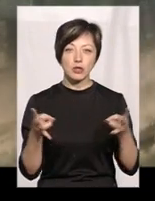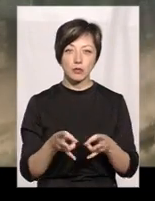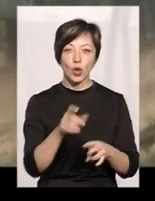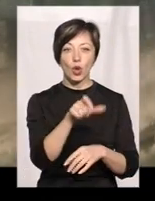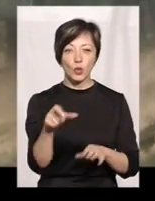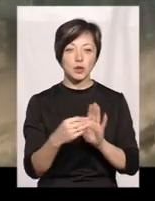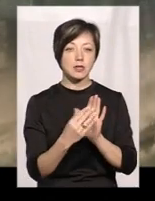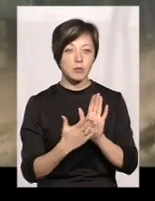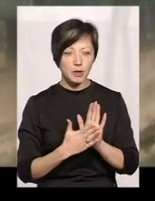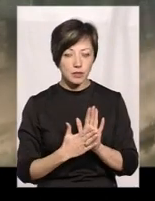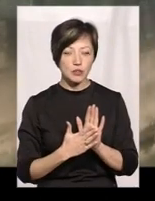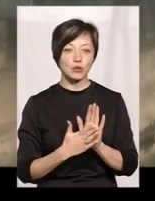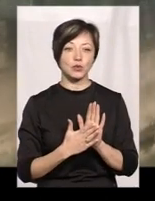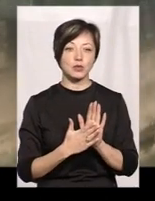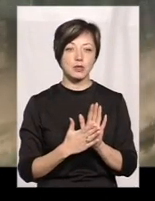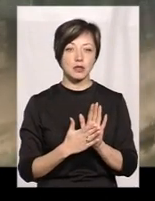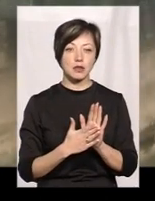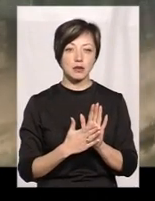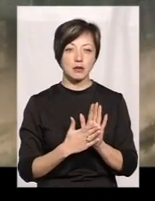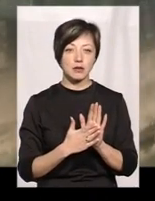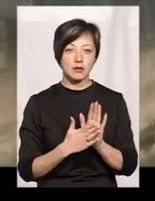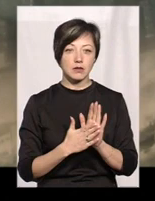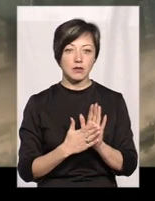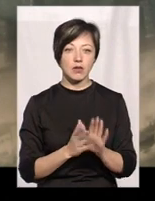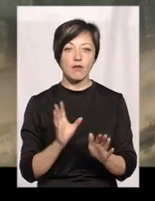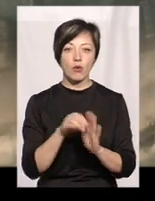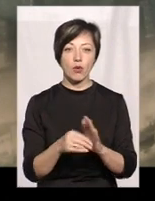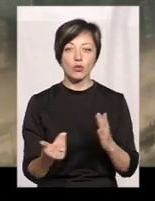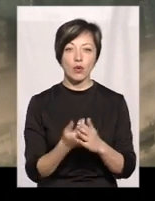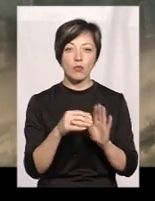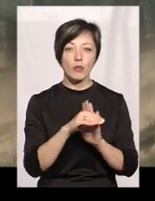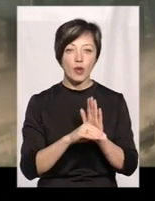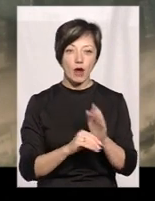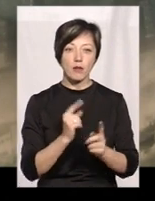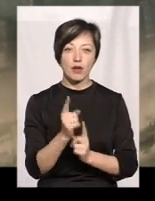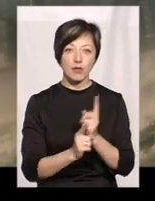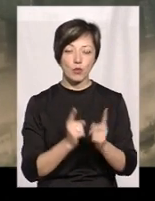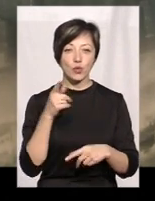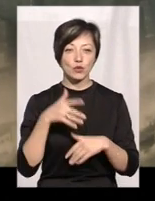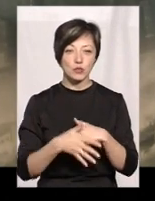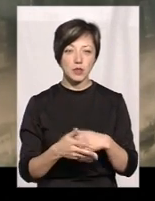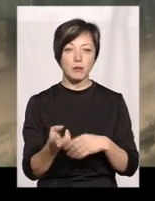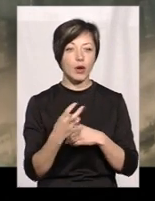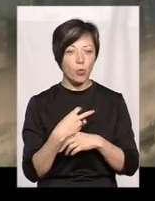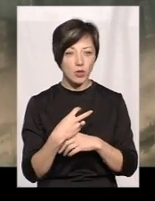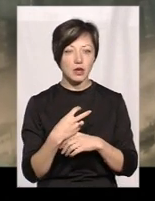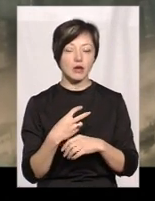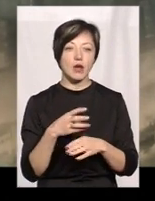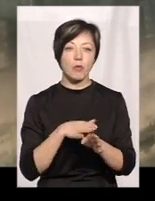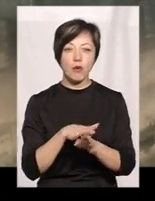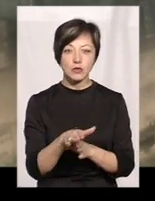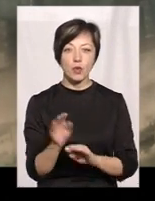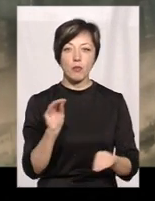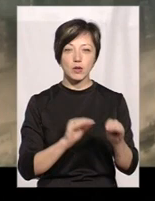записуються, входять в нову програму, нову реформу, розуміють, приходять. Повністю